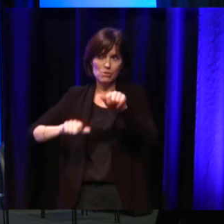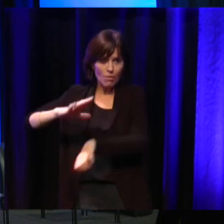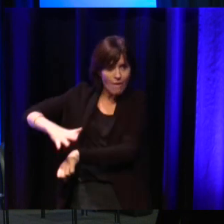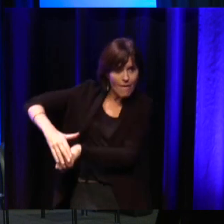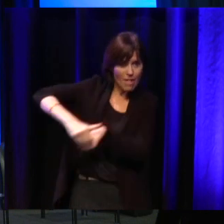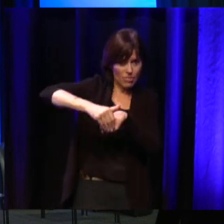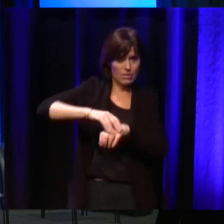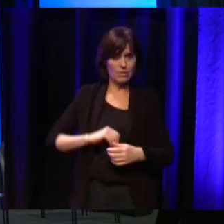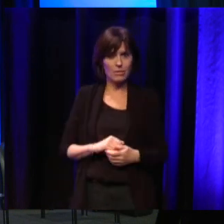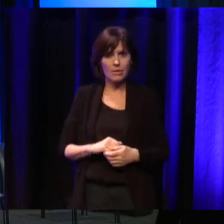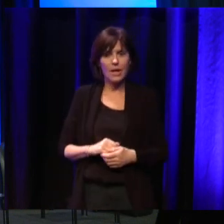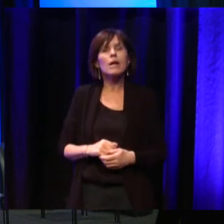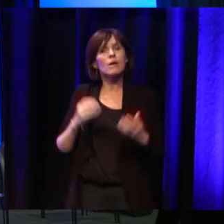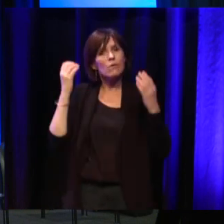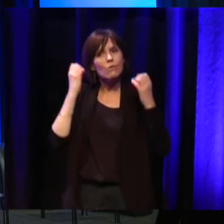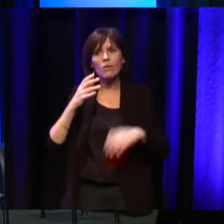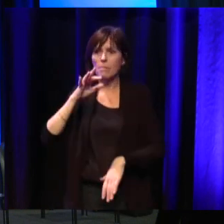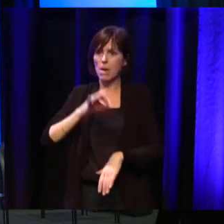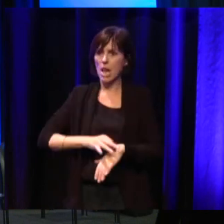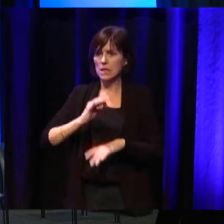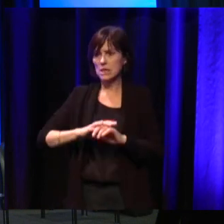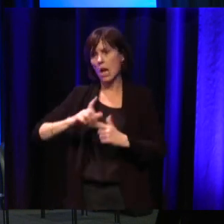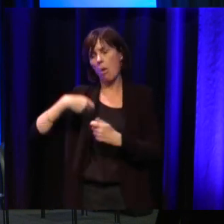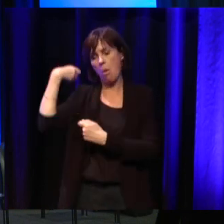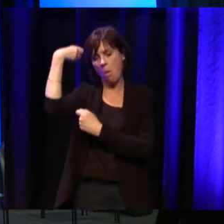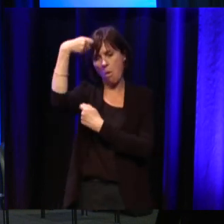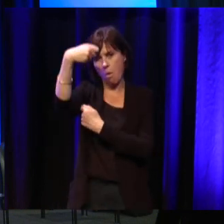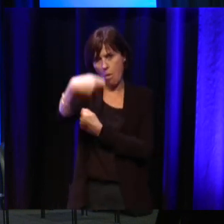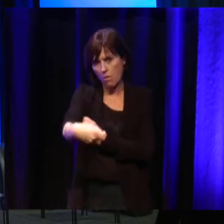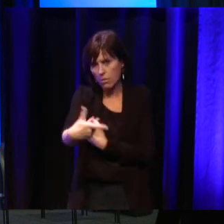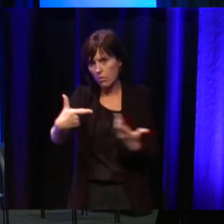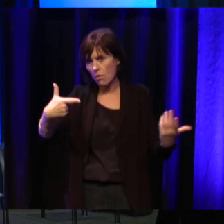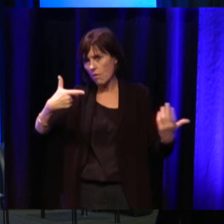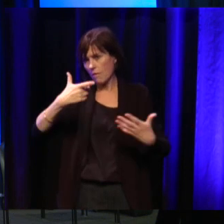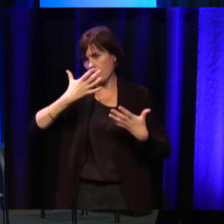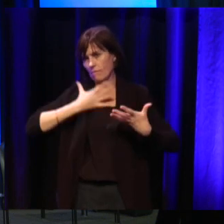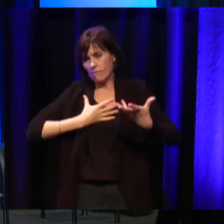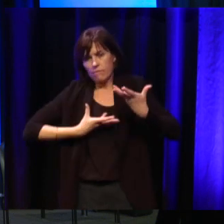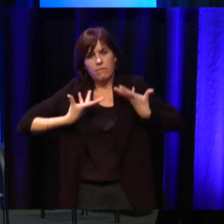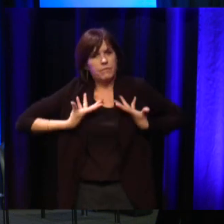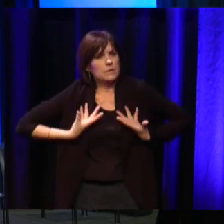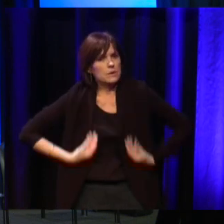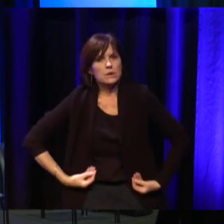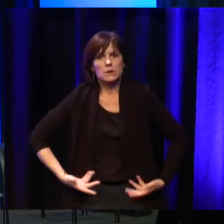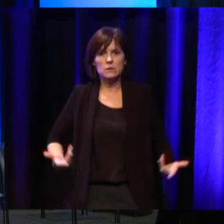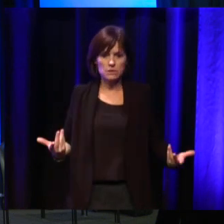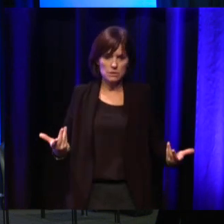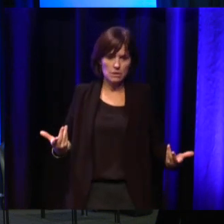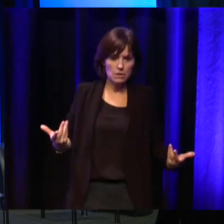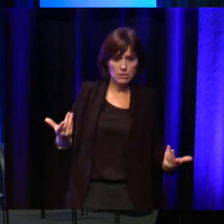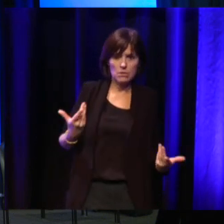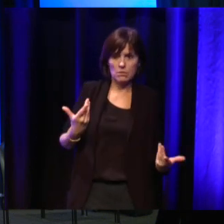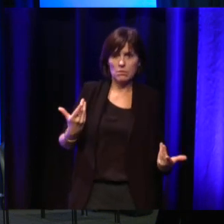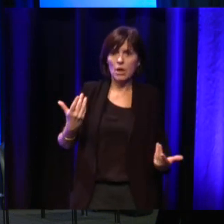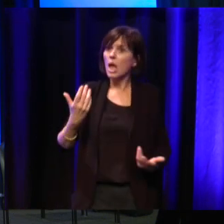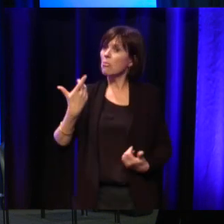Donc, on est bien sur du long terme, on est sur du sociétal et on est sur un ROI qui n'a pas de sens. pas un ROI, il n a pas un retour sur